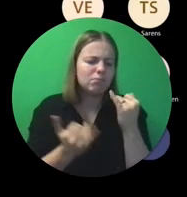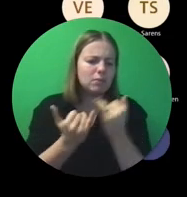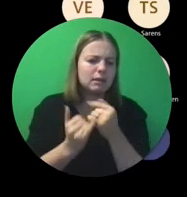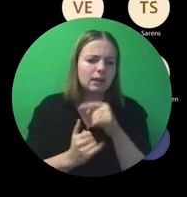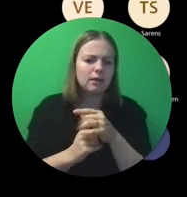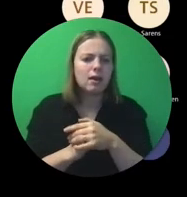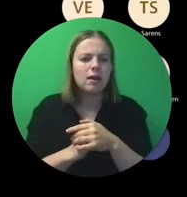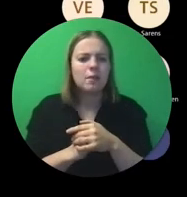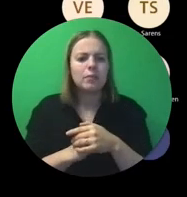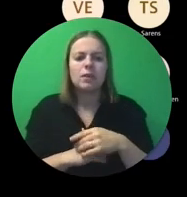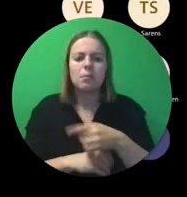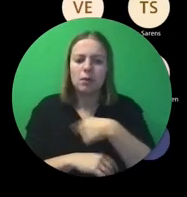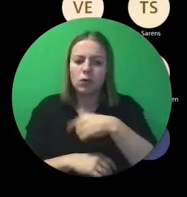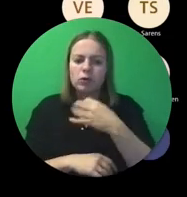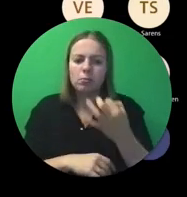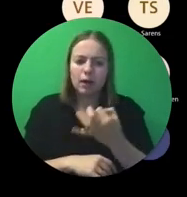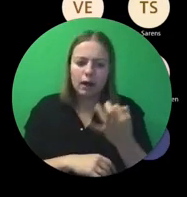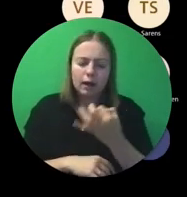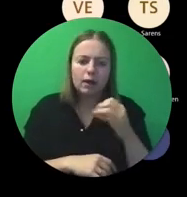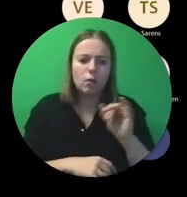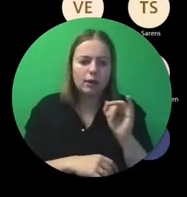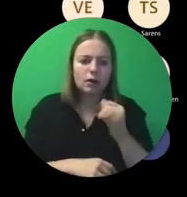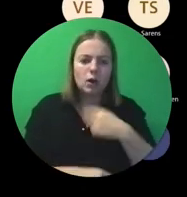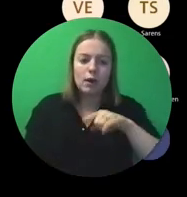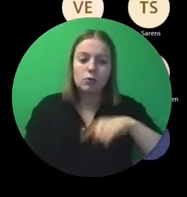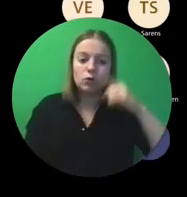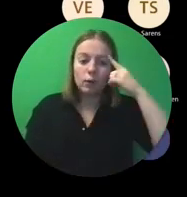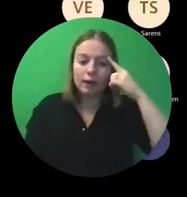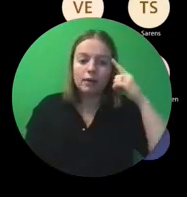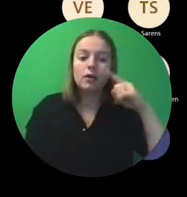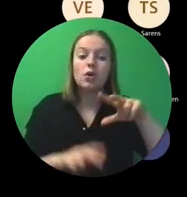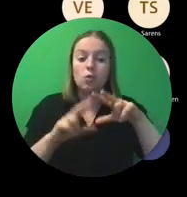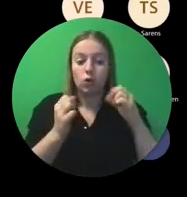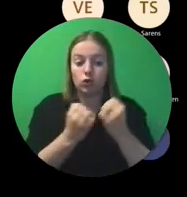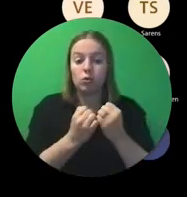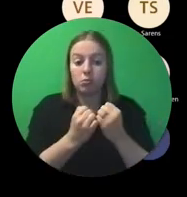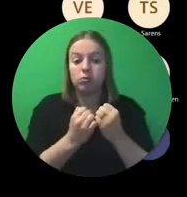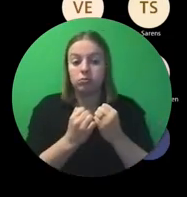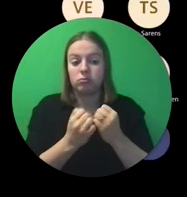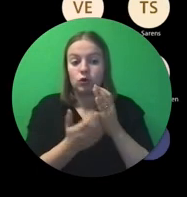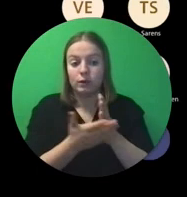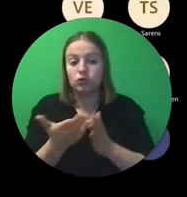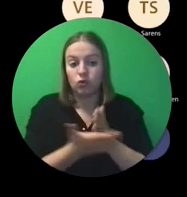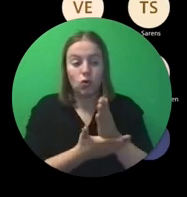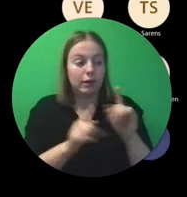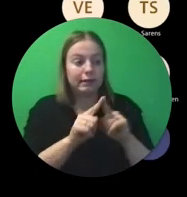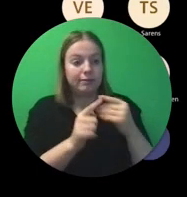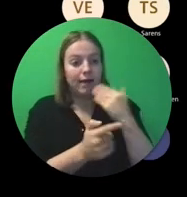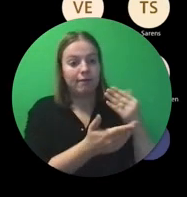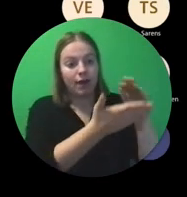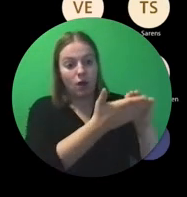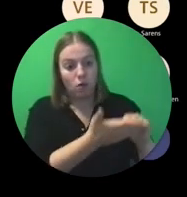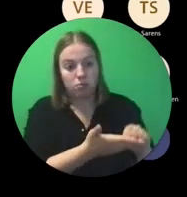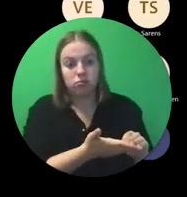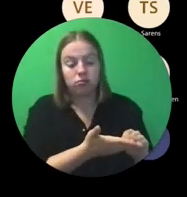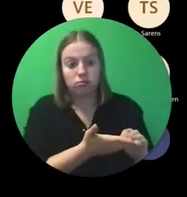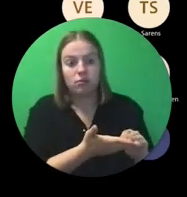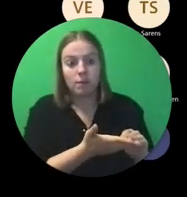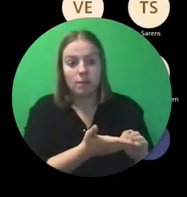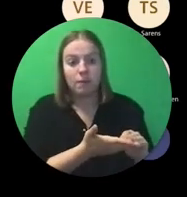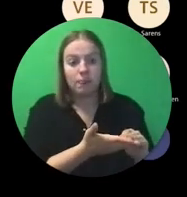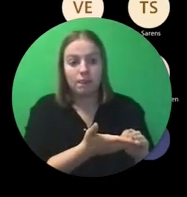Ook hier gaat het voor ons wel belangrijk zijn dat we weten dat de workshop heeft plaatsgevonden zoals het in de aanvraag is aangevraagd en geformuleerd.